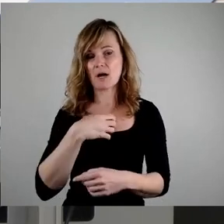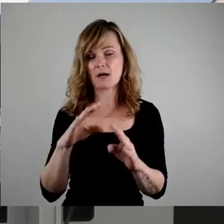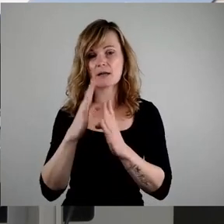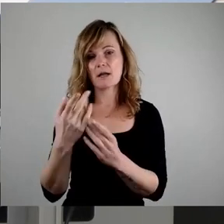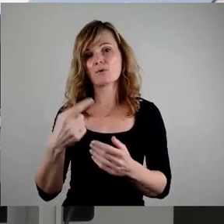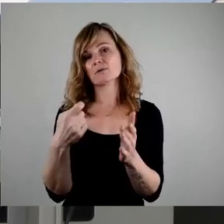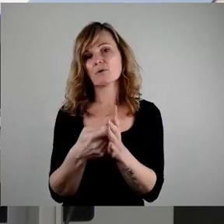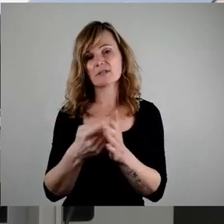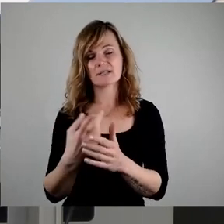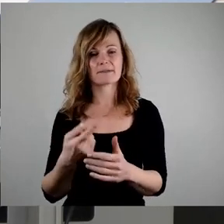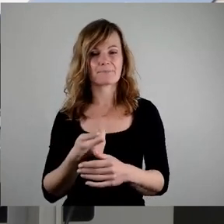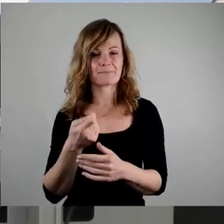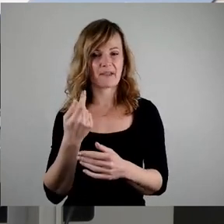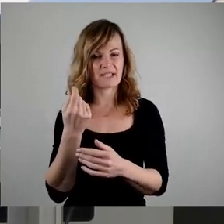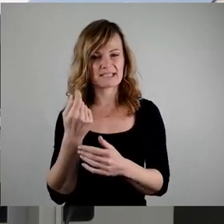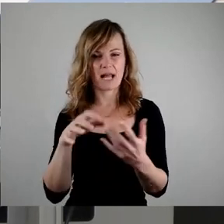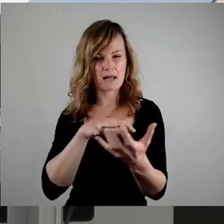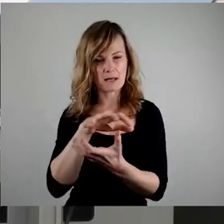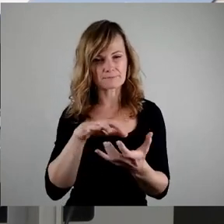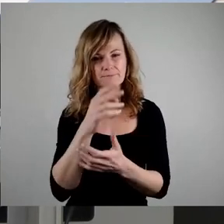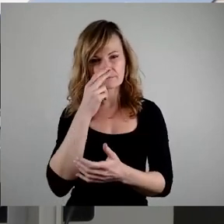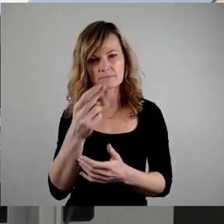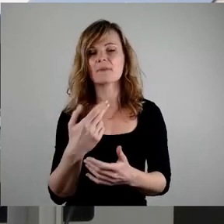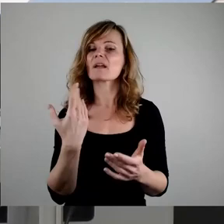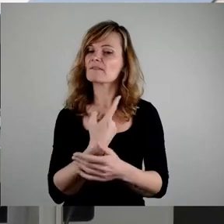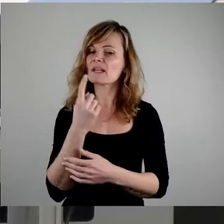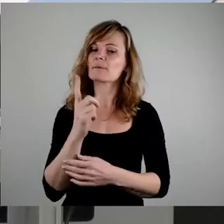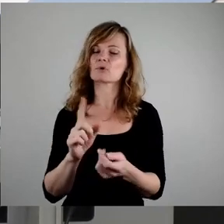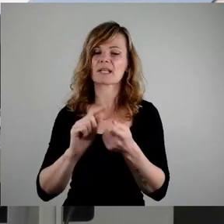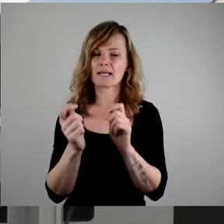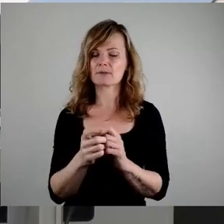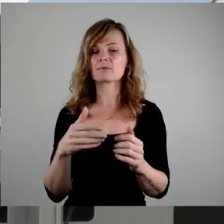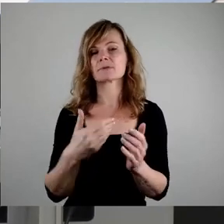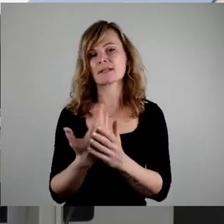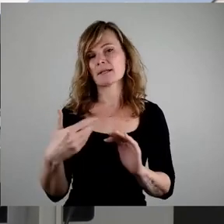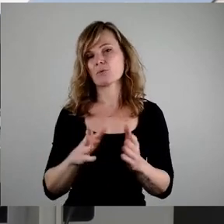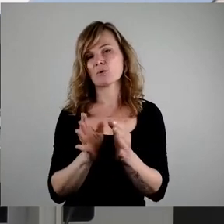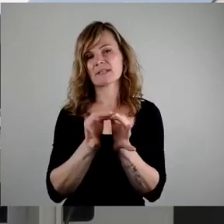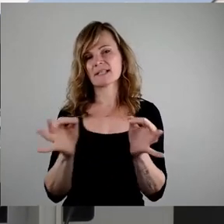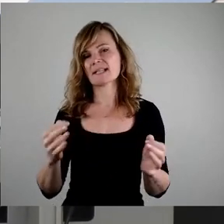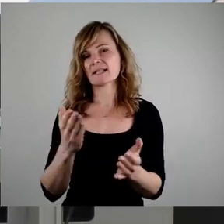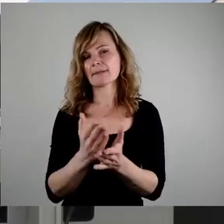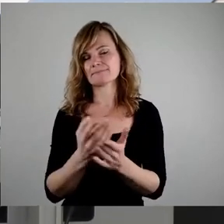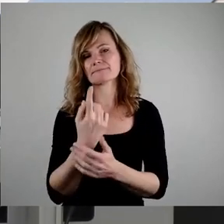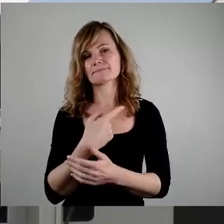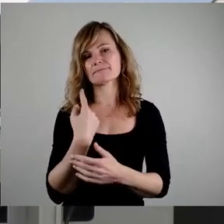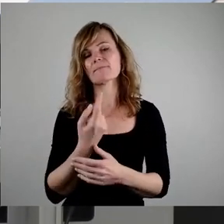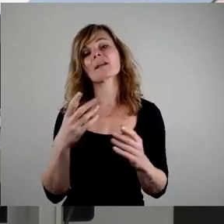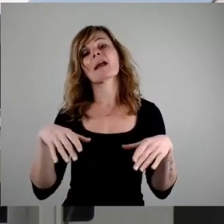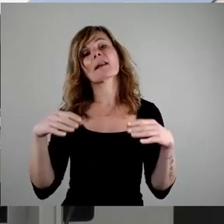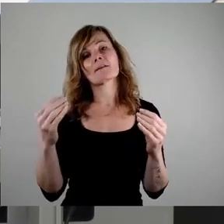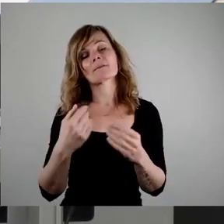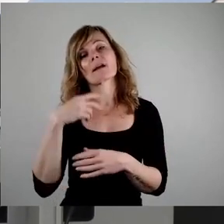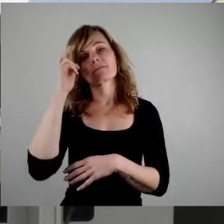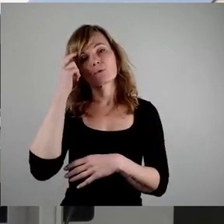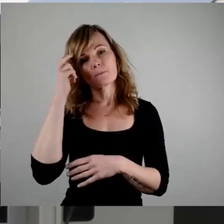finanzielle Dramatik. Wir müssen es ändern und lassen Sie uns von daher, kurzer Satz am Ende, fangen wir an, Vernunft